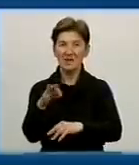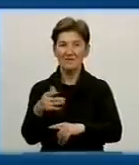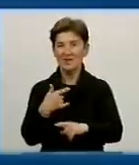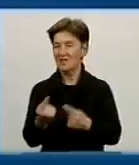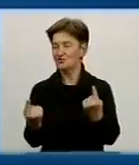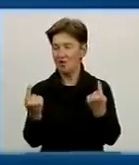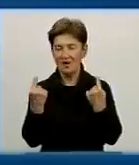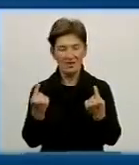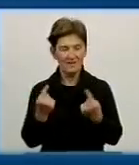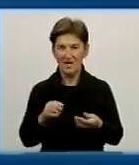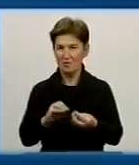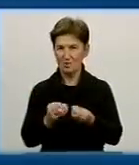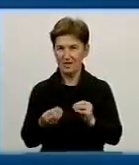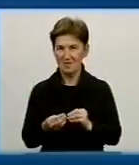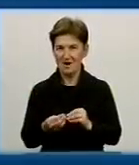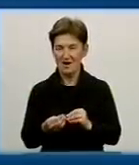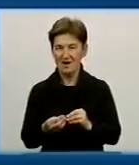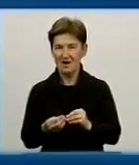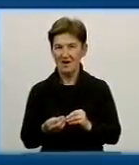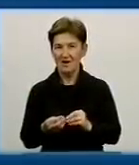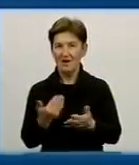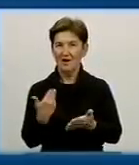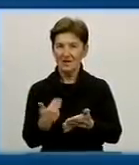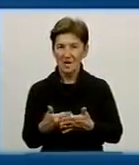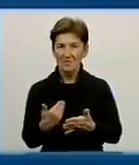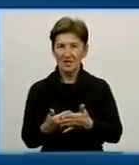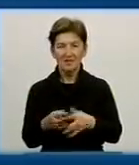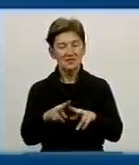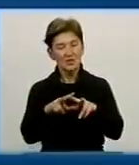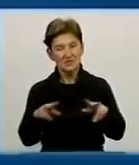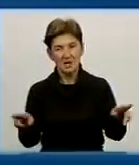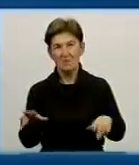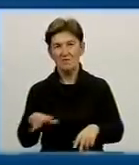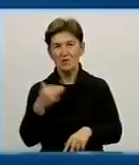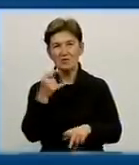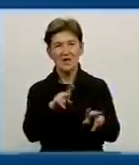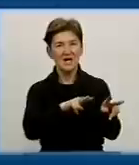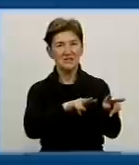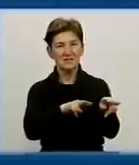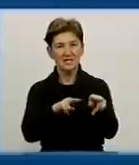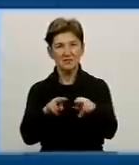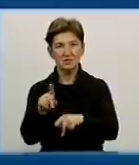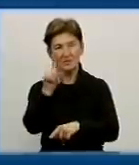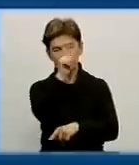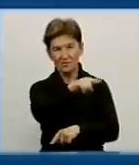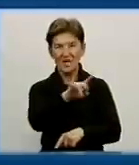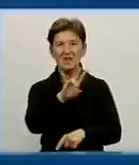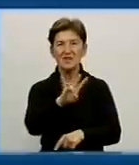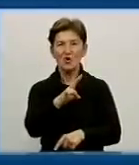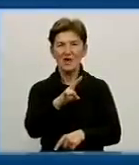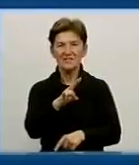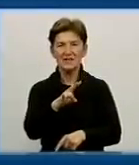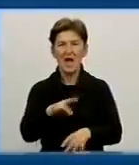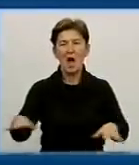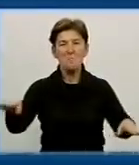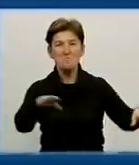проблема Новомиколаївського району. І, наприклад, те саме в нас відбувалося, коли ми досліджували і нас Новомиколаївський пляж, оскільки там